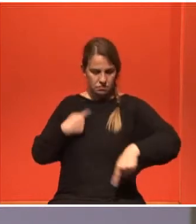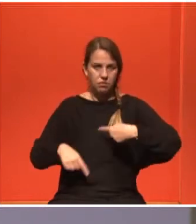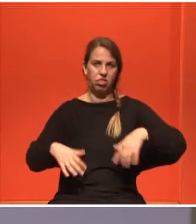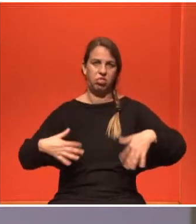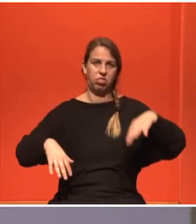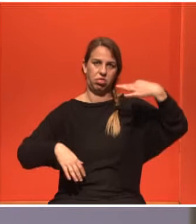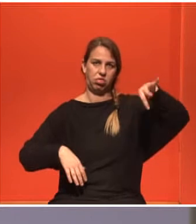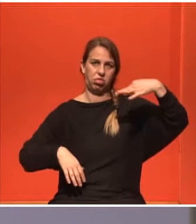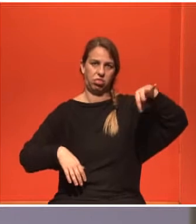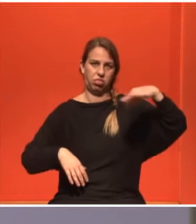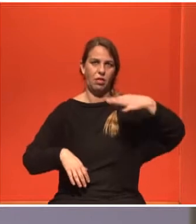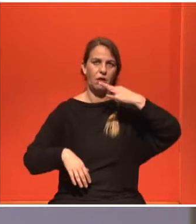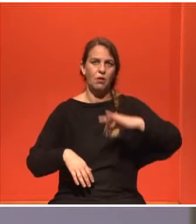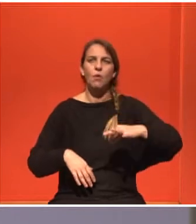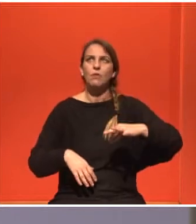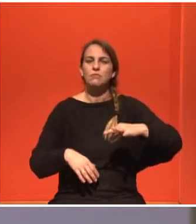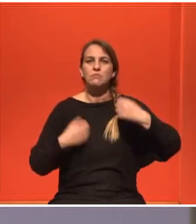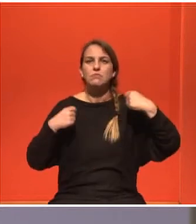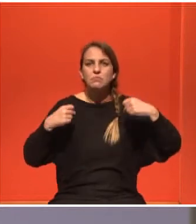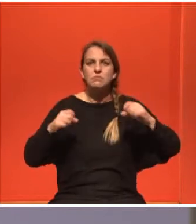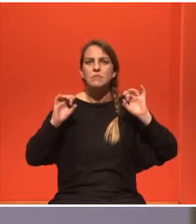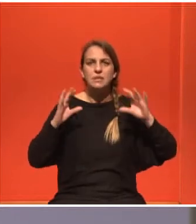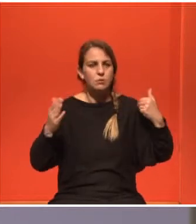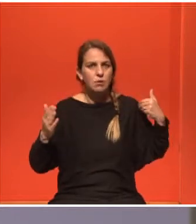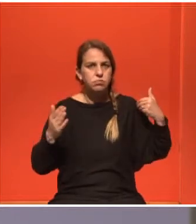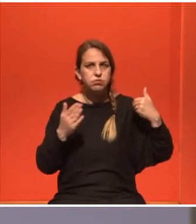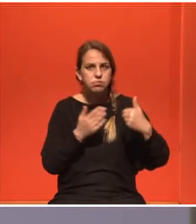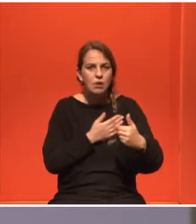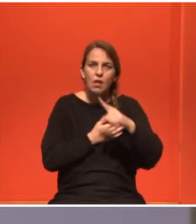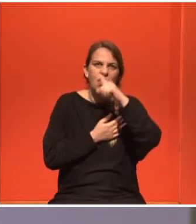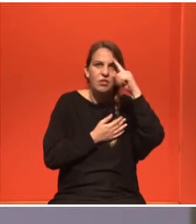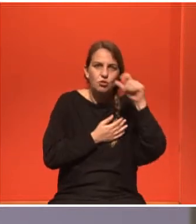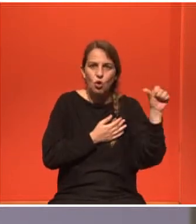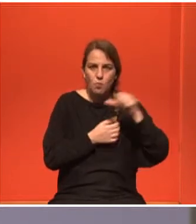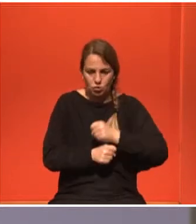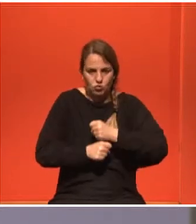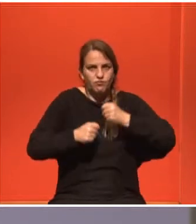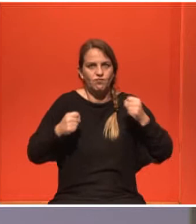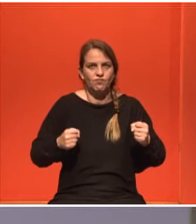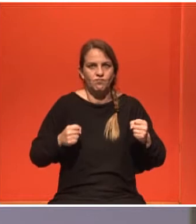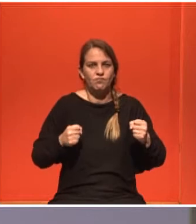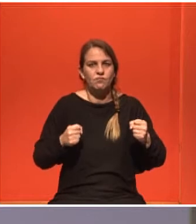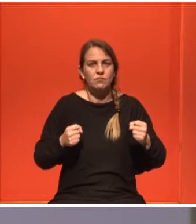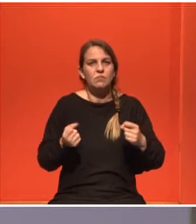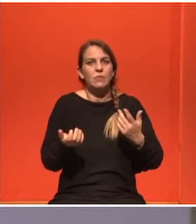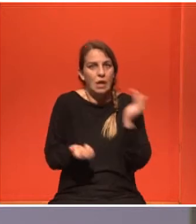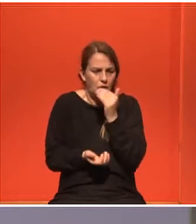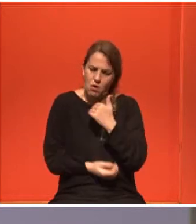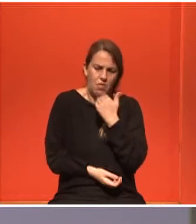Δεν ήταν σε καλή κατάσταση και ούτε μπορούσα να κάνω πολλά πράγματα για να τον επαναφέρω γρήγορα. Έπρεπε να